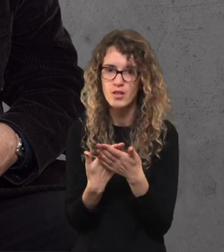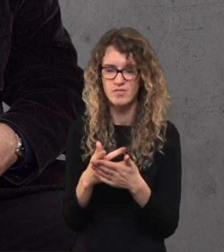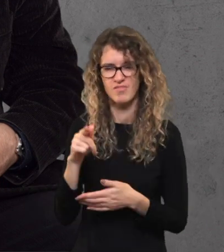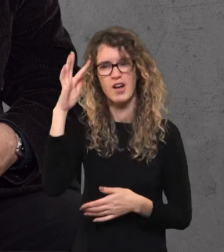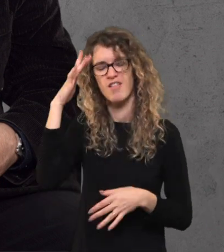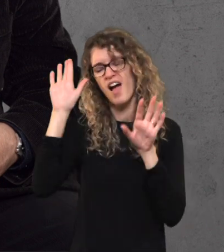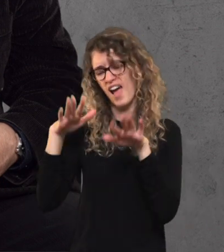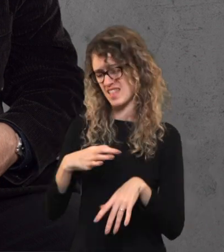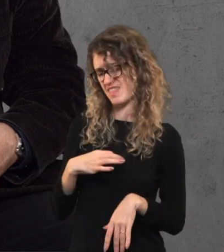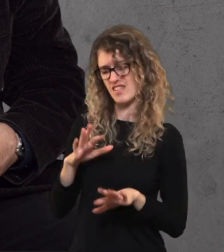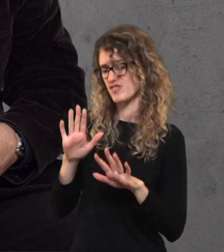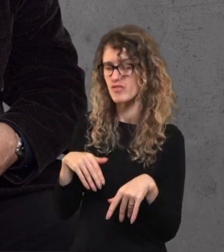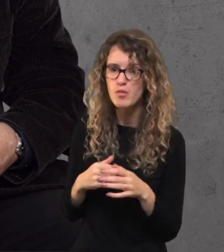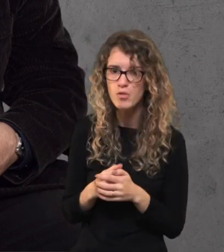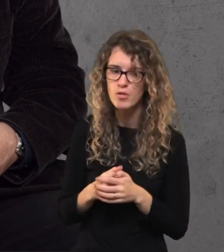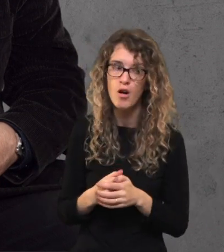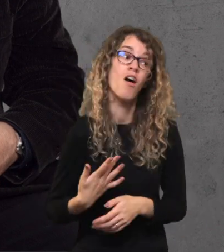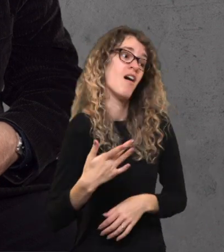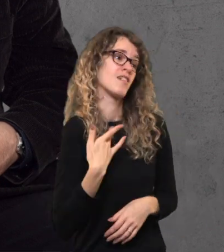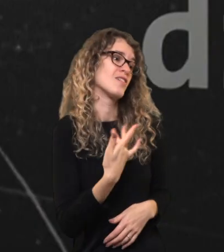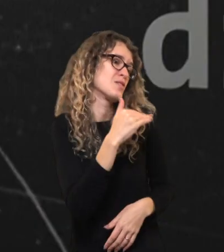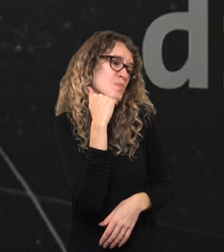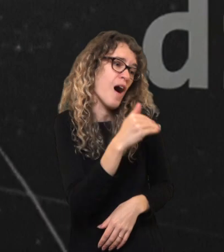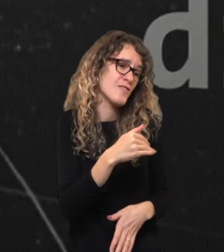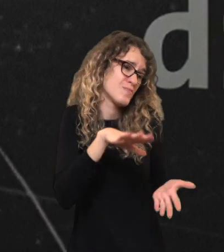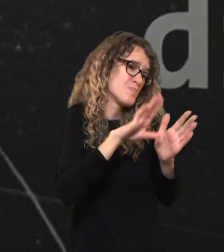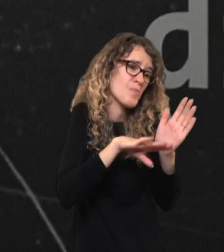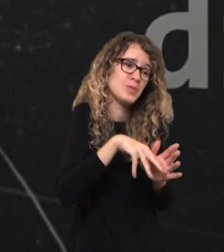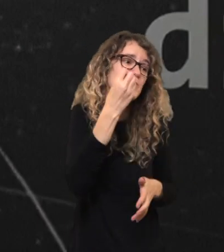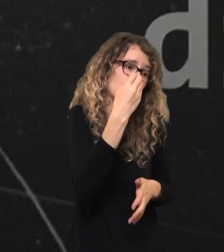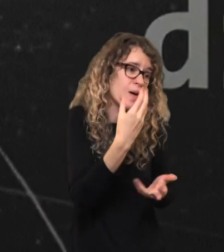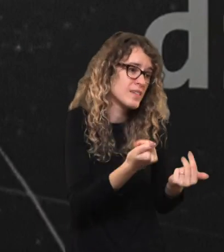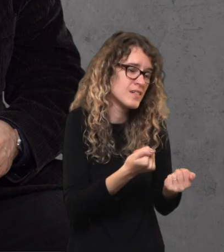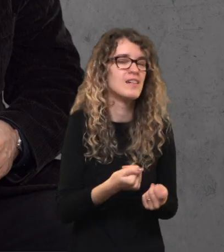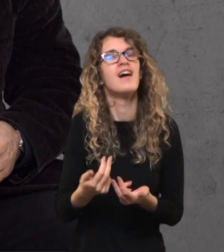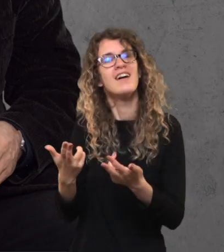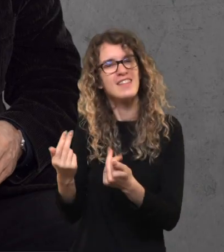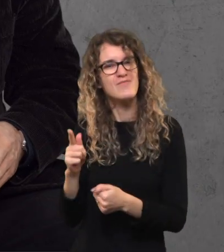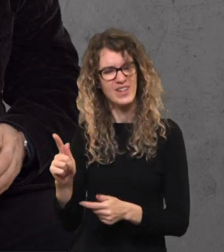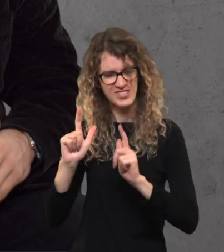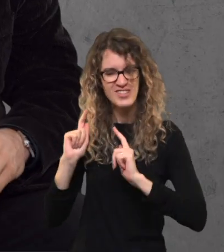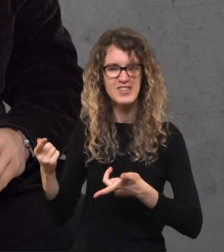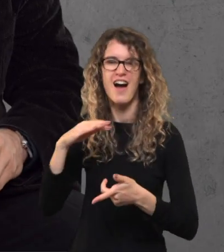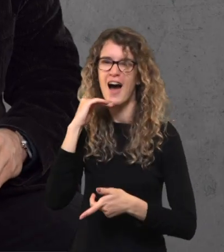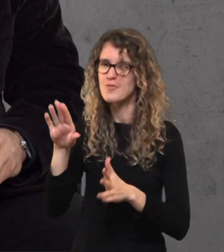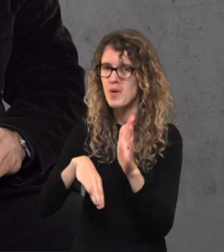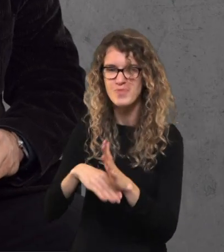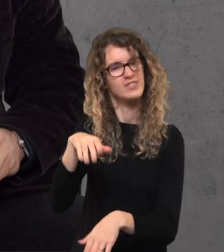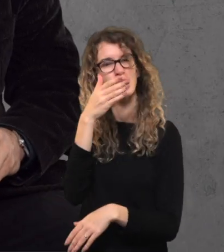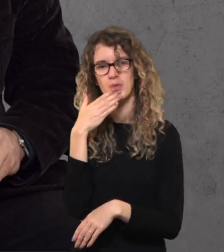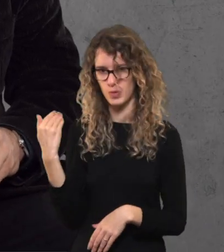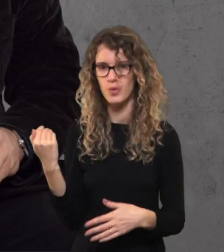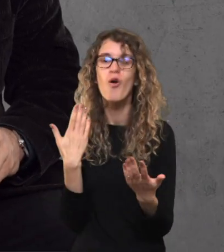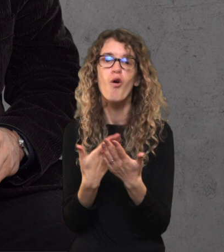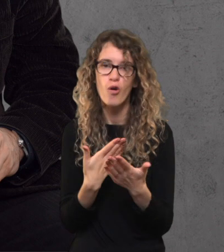dėl ko? Dėl to, kad mes įsivaizduojam, kad galbūt tai nelabai svarbu. Arba kad tai savaime suprantama? Savaime suprantama. O nėra savaime